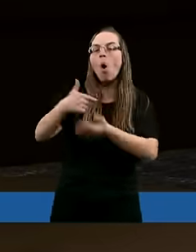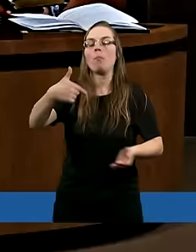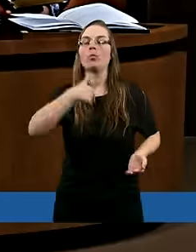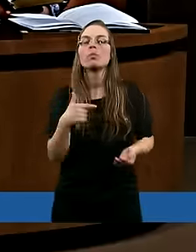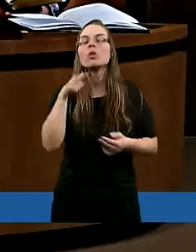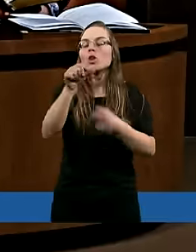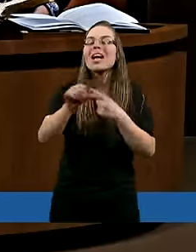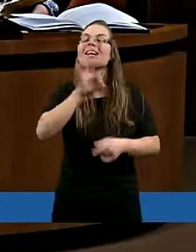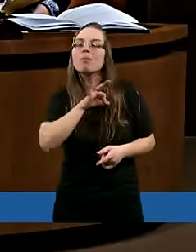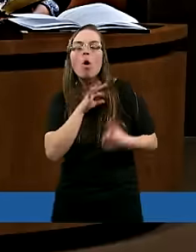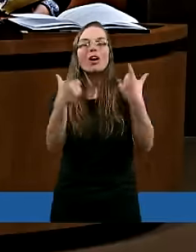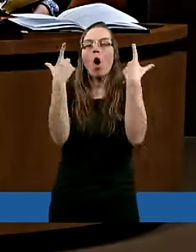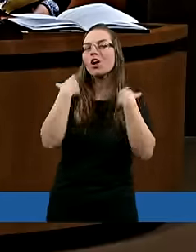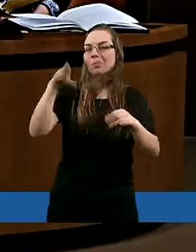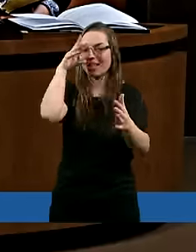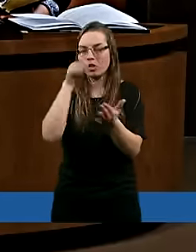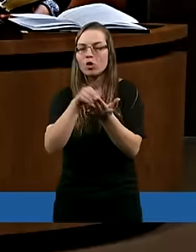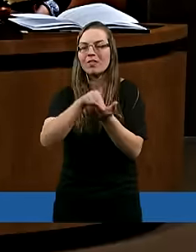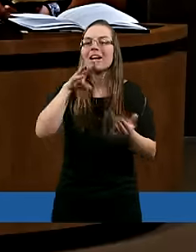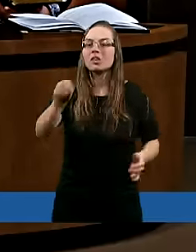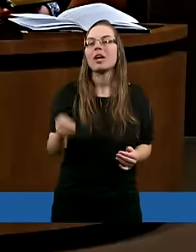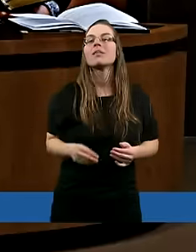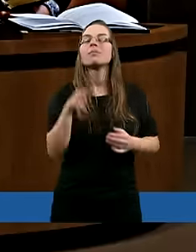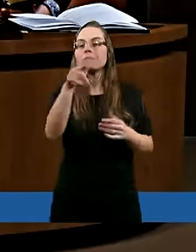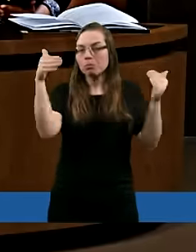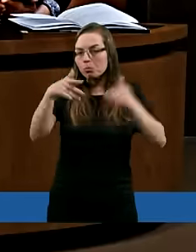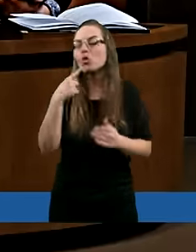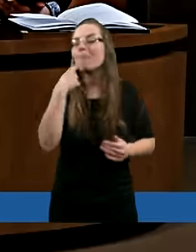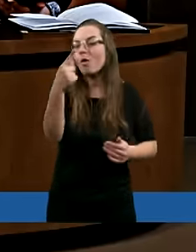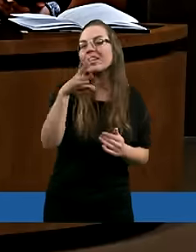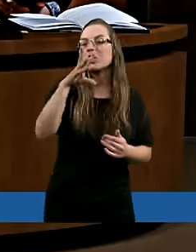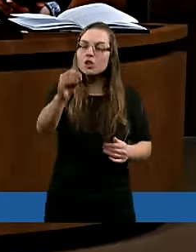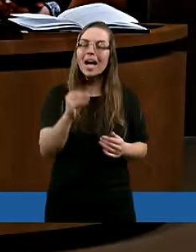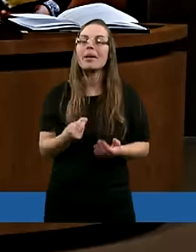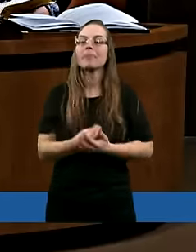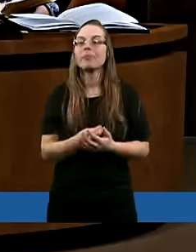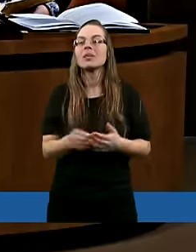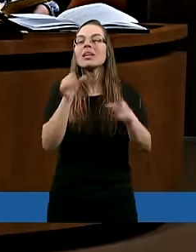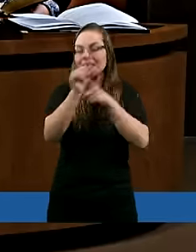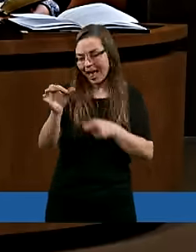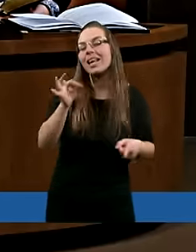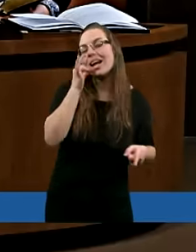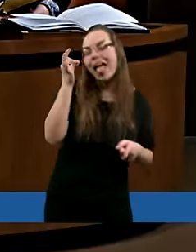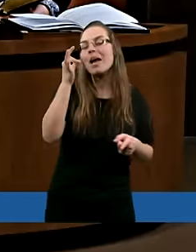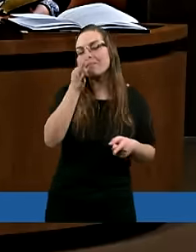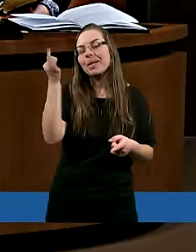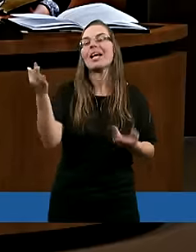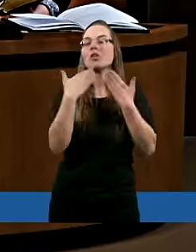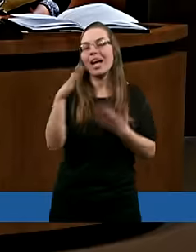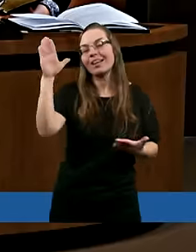To jest mój osobisty przykład, który mogę powiedzieć, że jest lepiej.